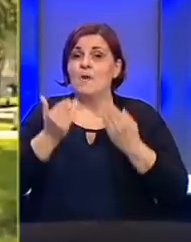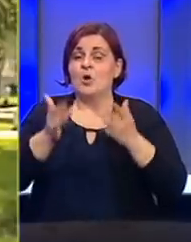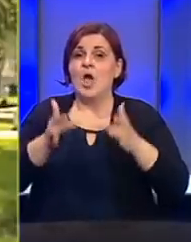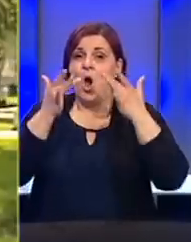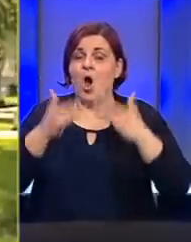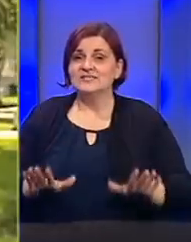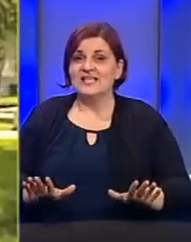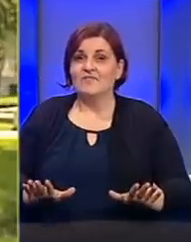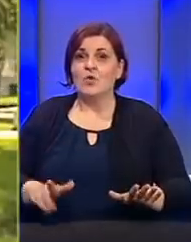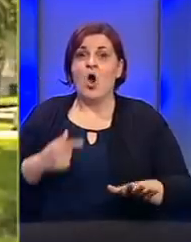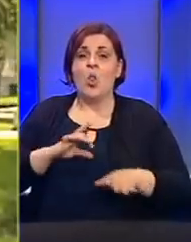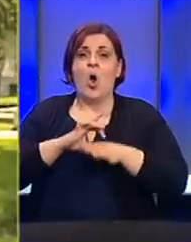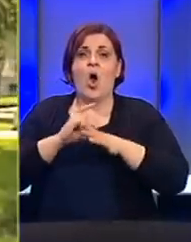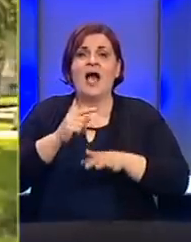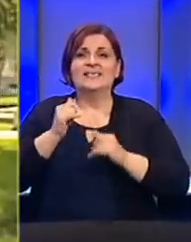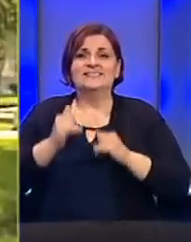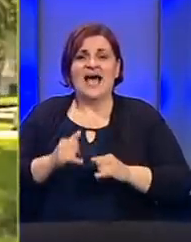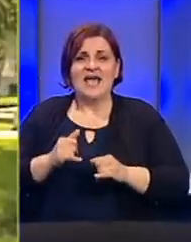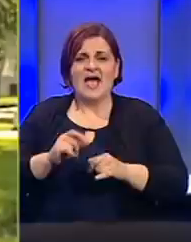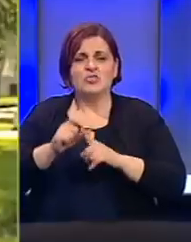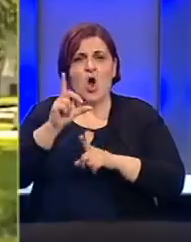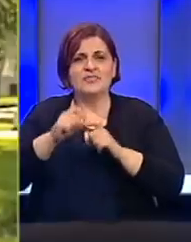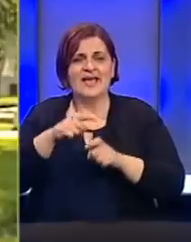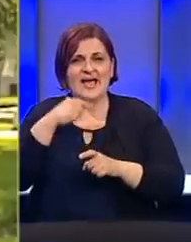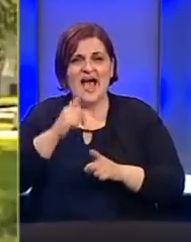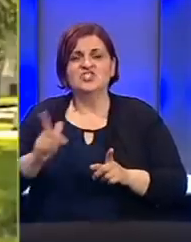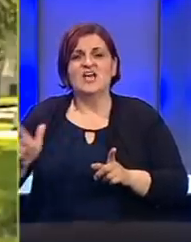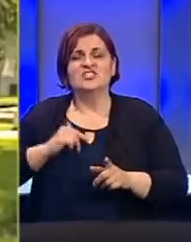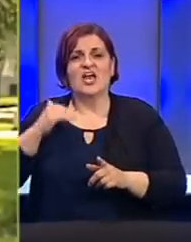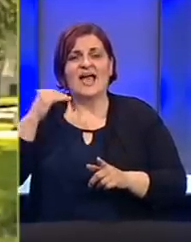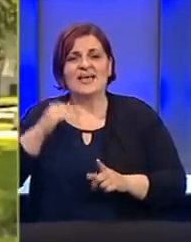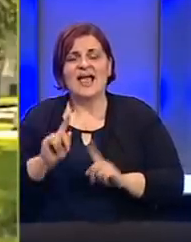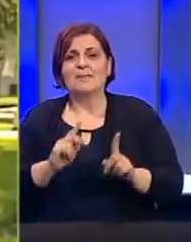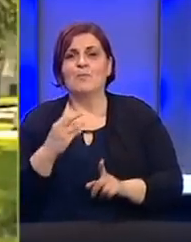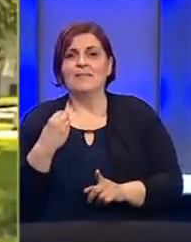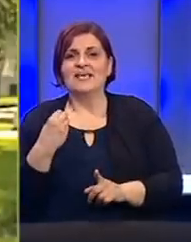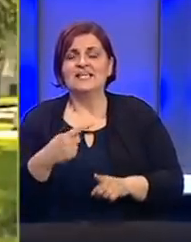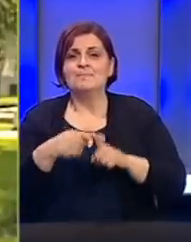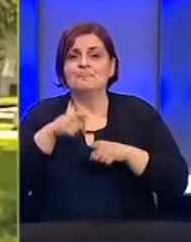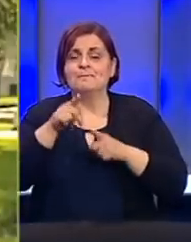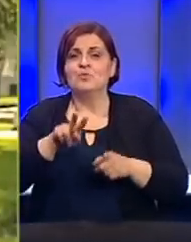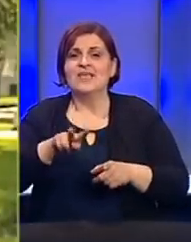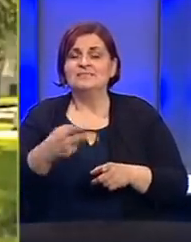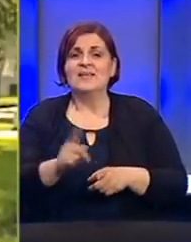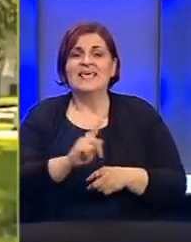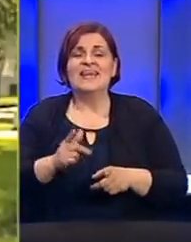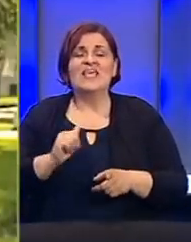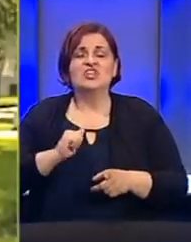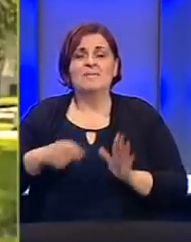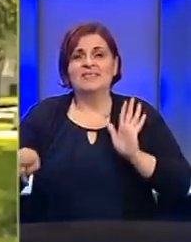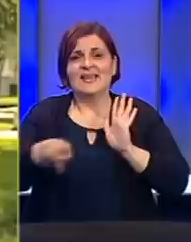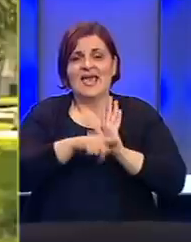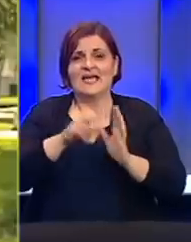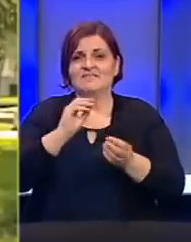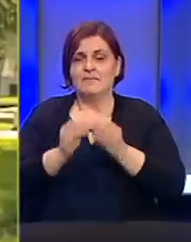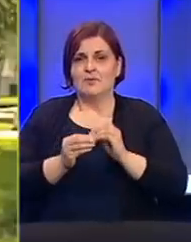ostavku no lider SNSD-a sada tvrdi da čeka garancije da Republika Srpska zbog te smjene neće imati negativne